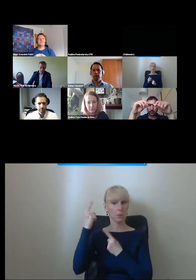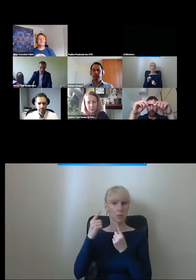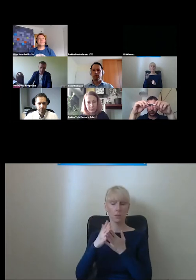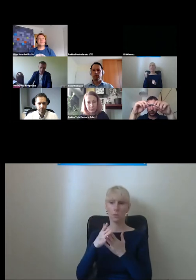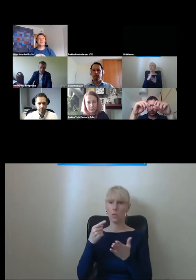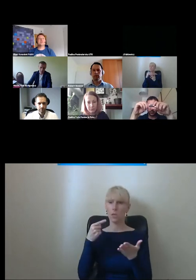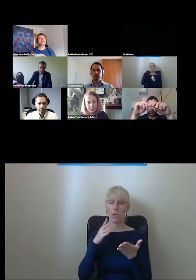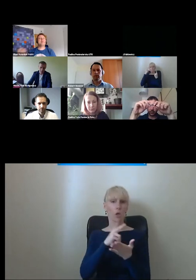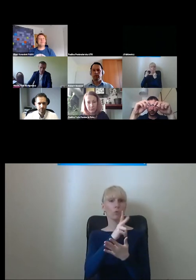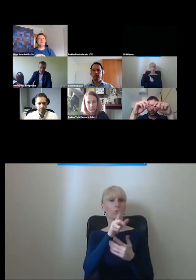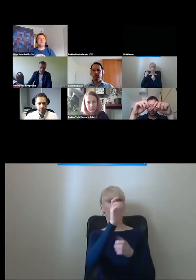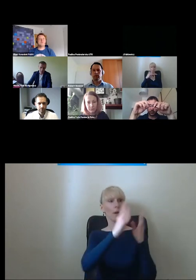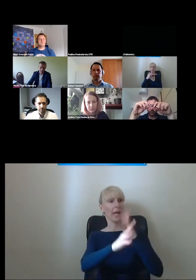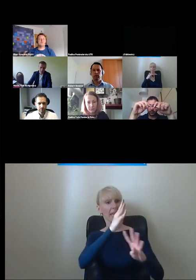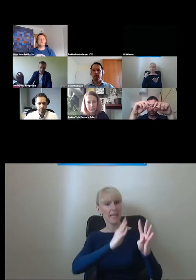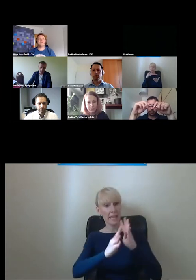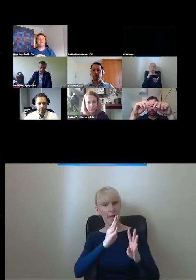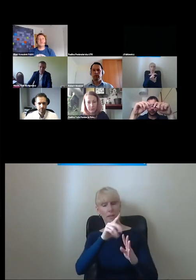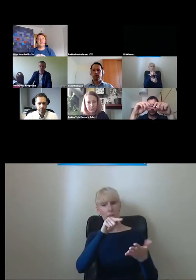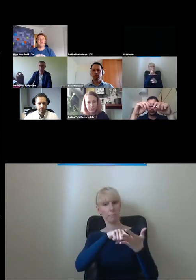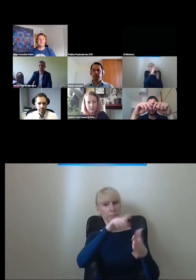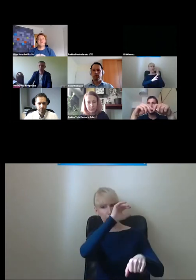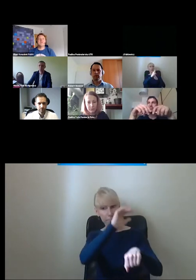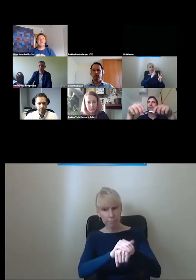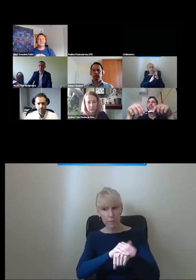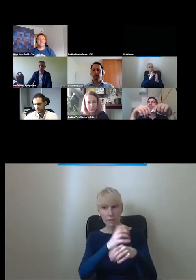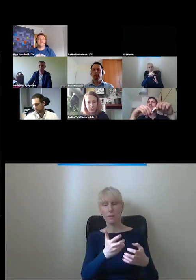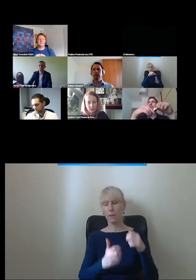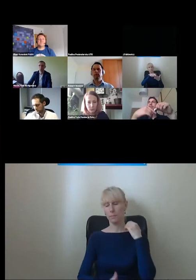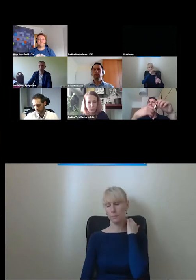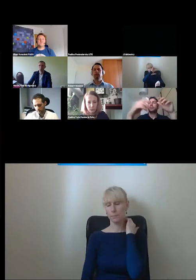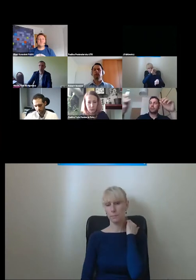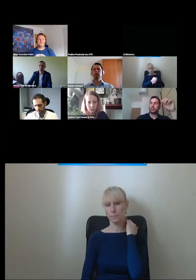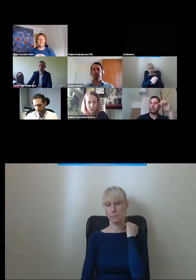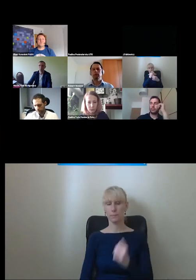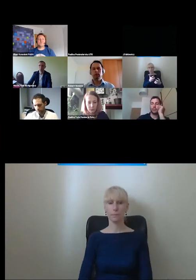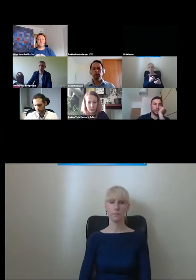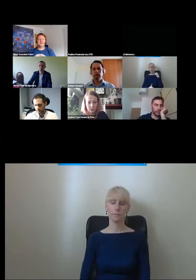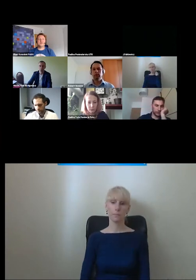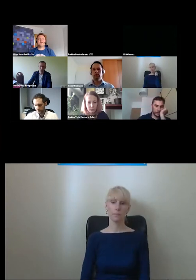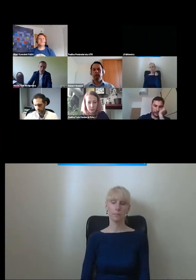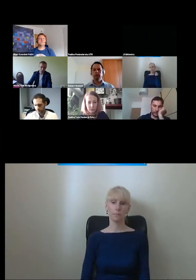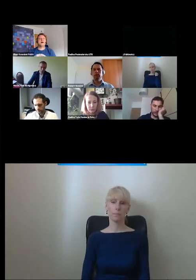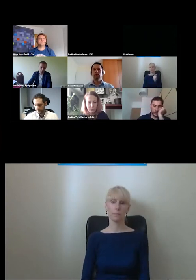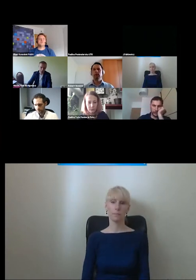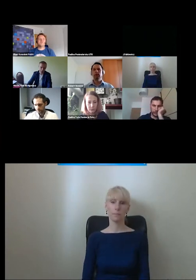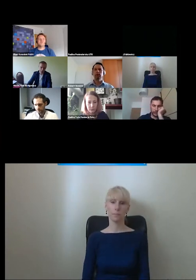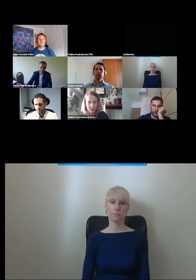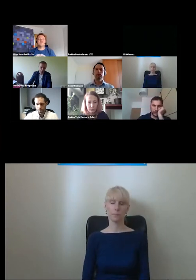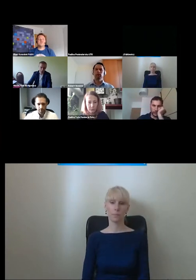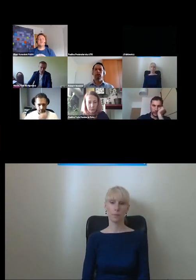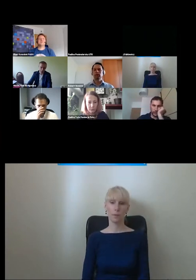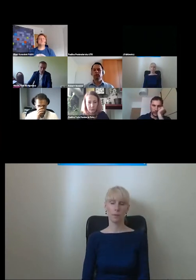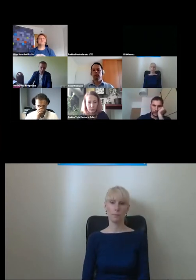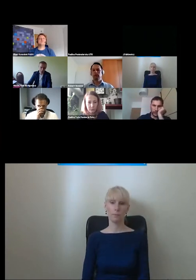punktu widzenia zamawiających, punktu widzenia takiego wydziału, który